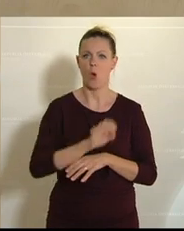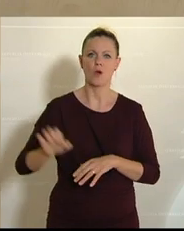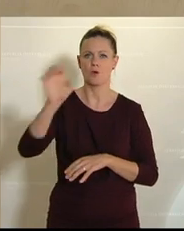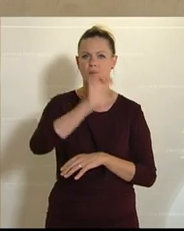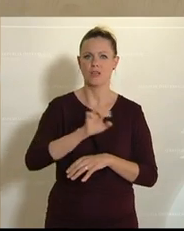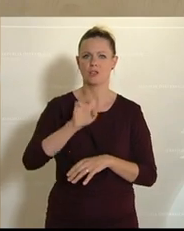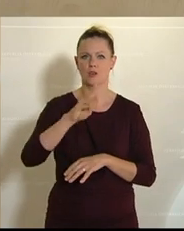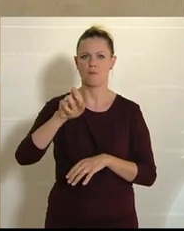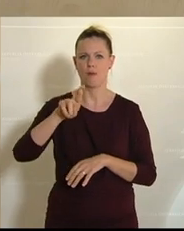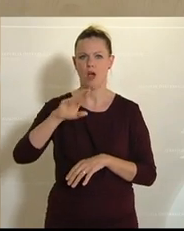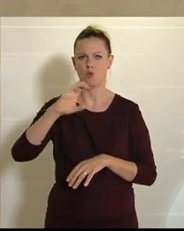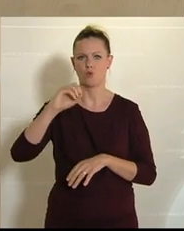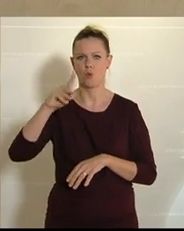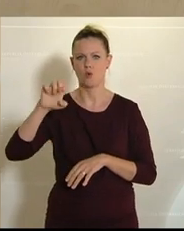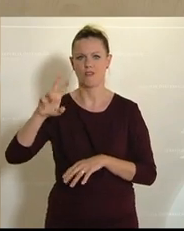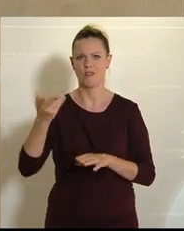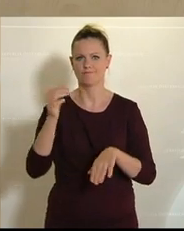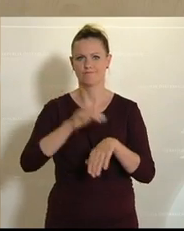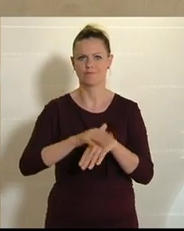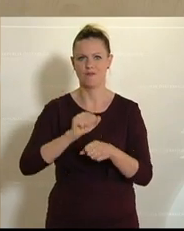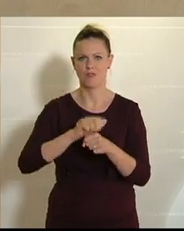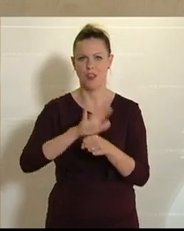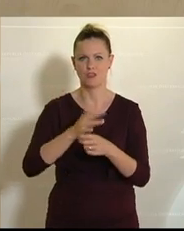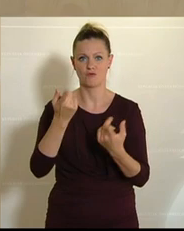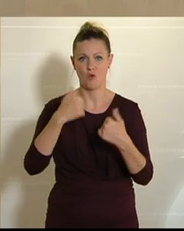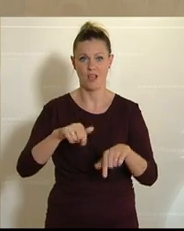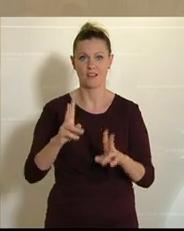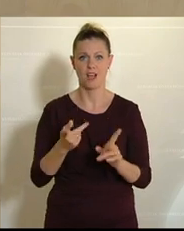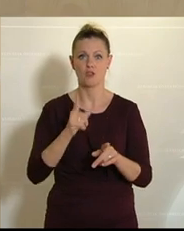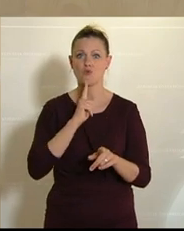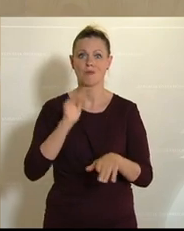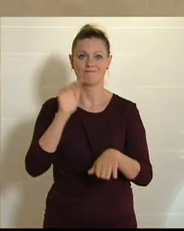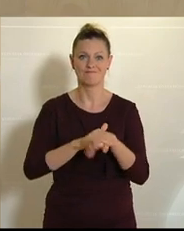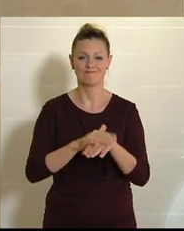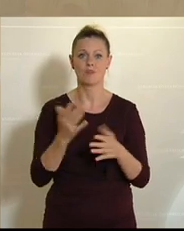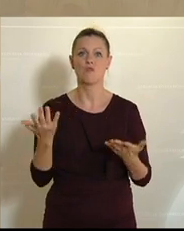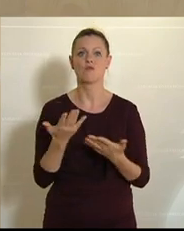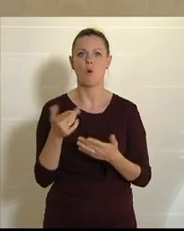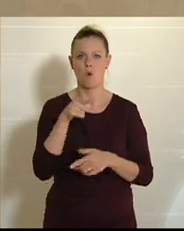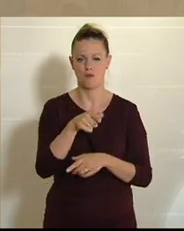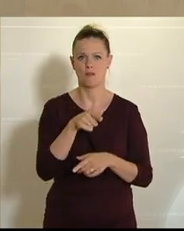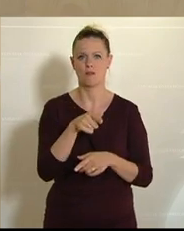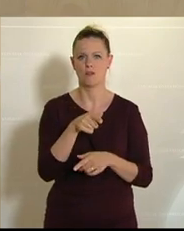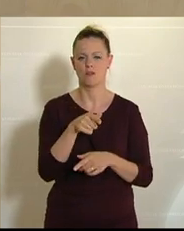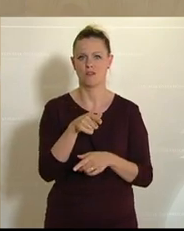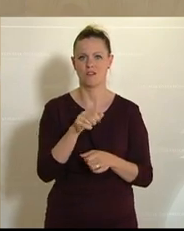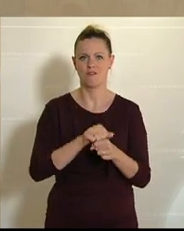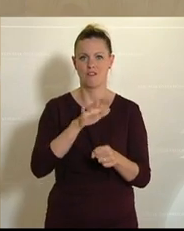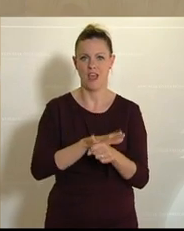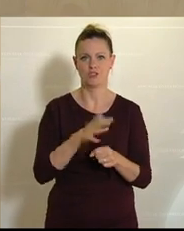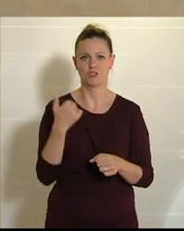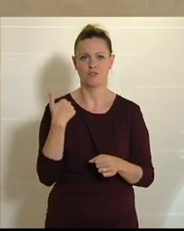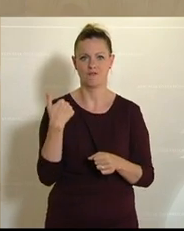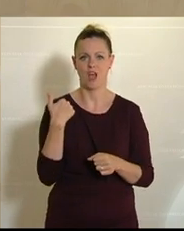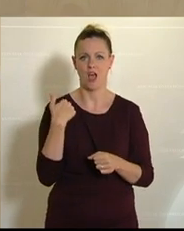Barcodes nicht feststellen kann, woher das Fleisch ist, sondern lediglich feststellen kann, wo dieses Fleisch